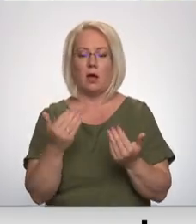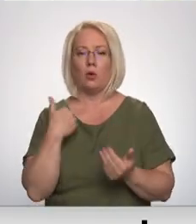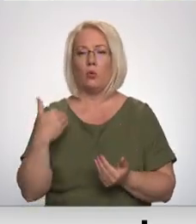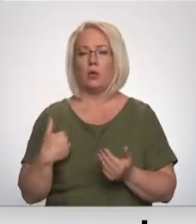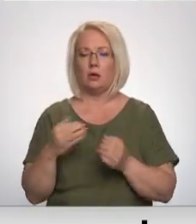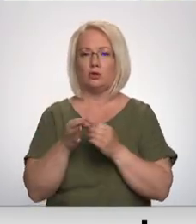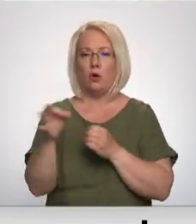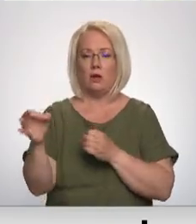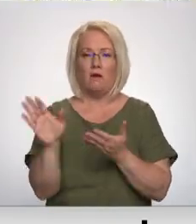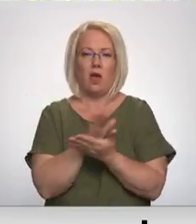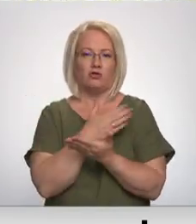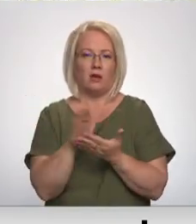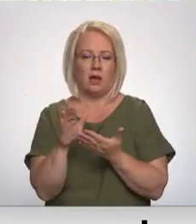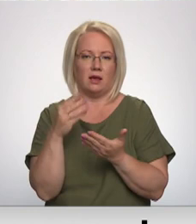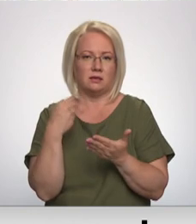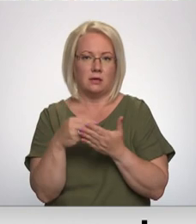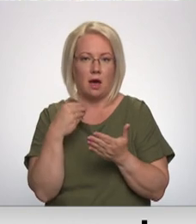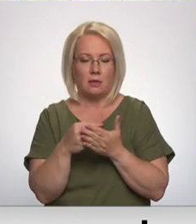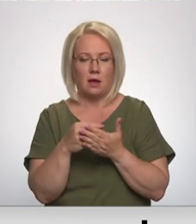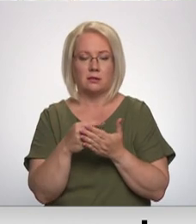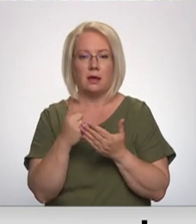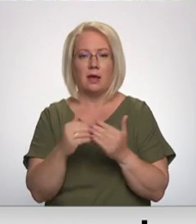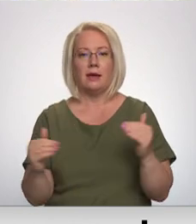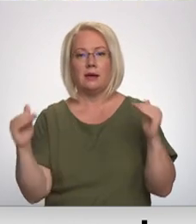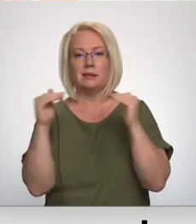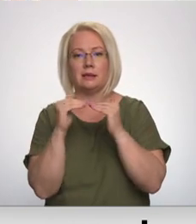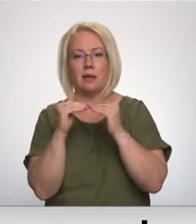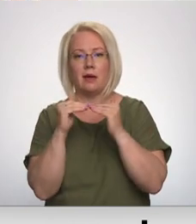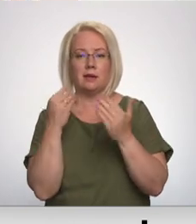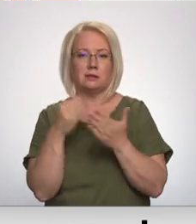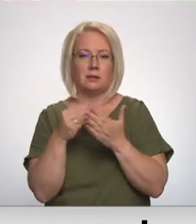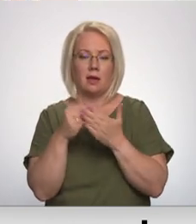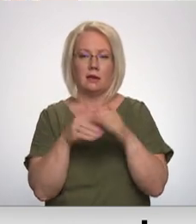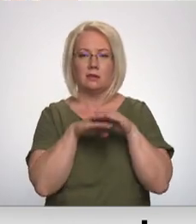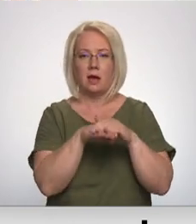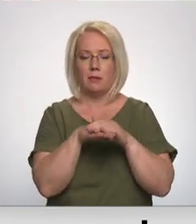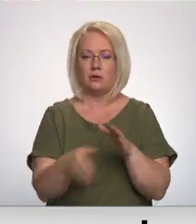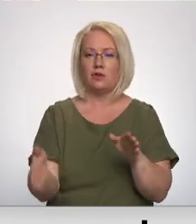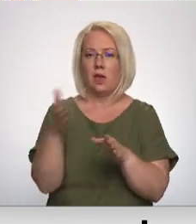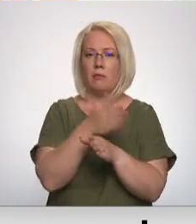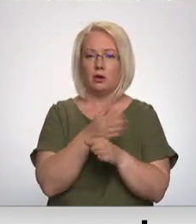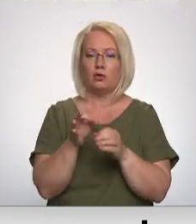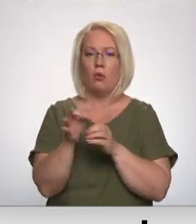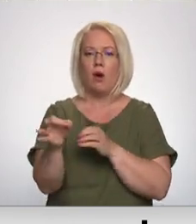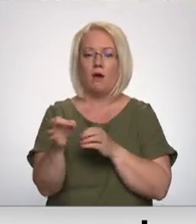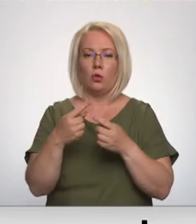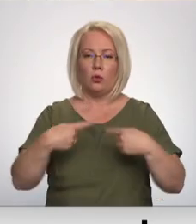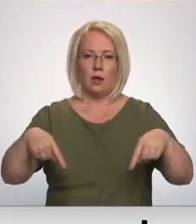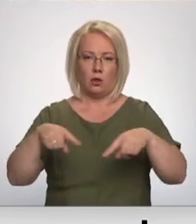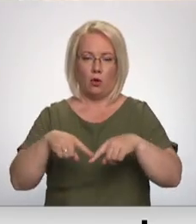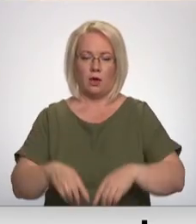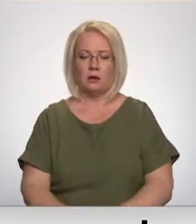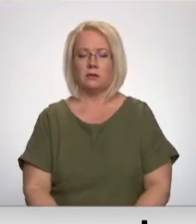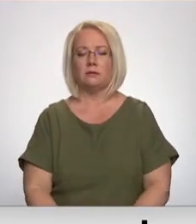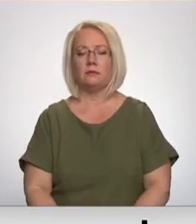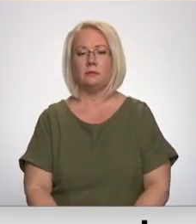atšķiras tarifi par apkuri. Pagaidām izlīdzinātie tarifi saglabājušies iepriekšējo novadu teritorijās. Ieva Benefeldalāns,